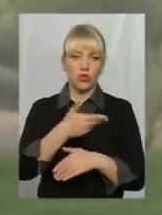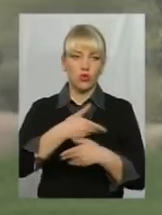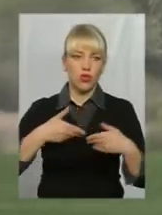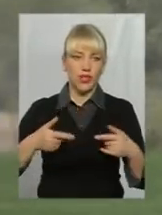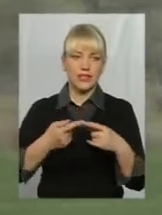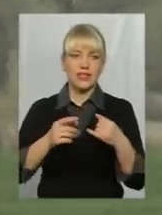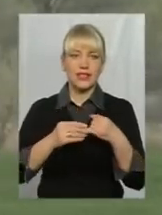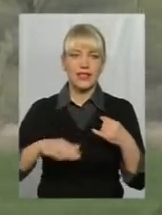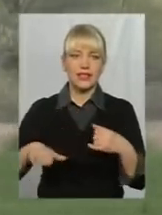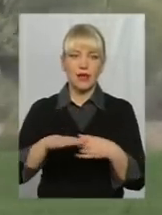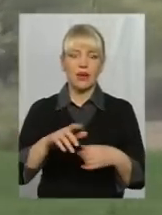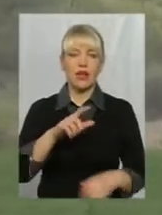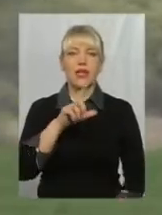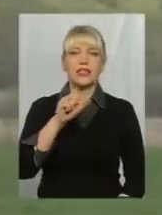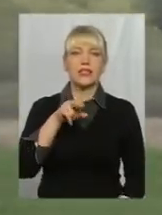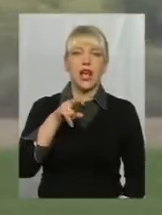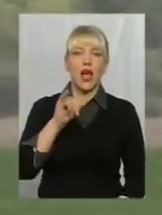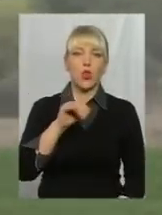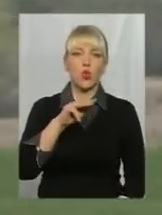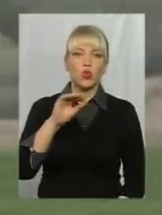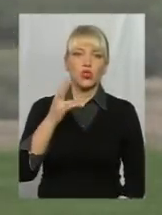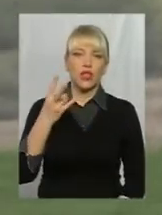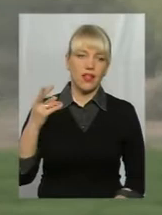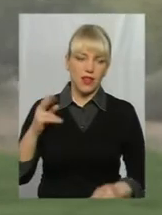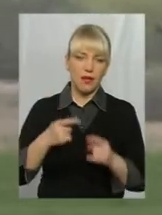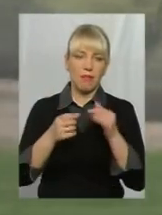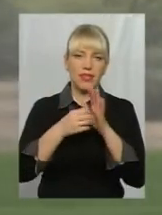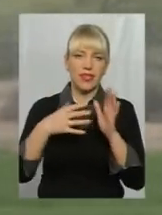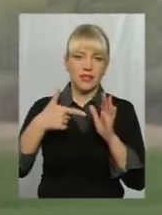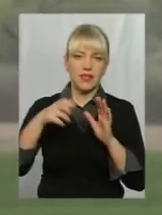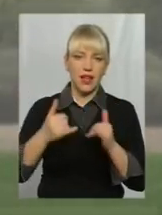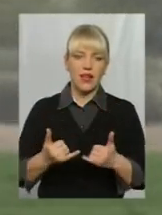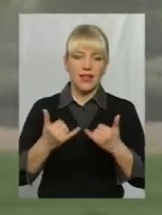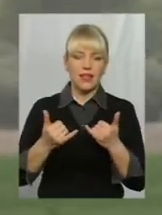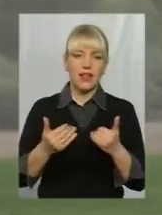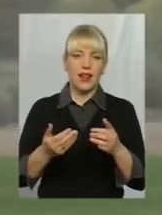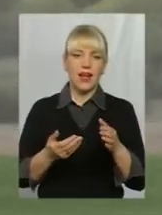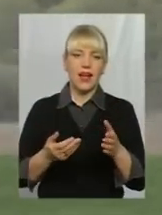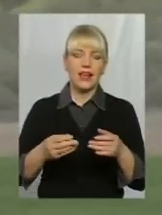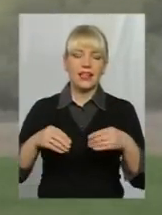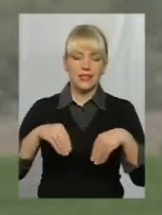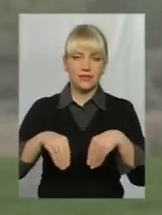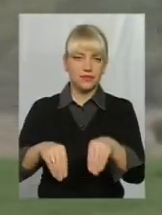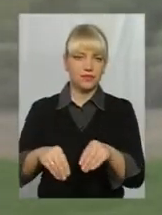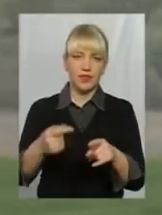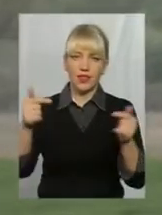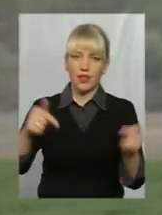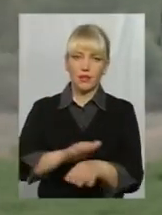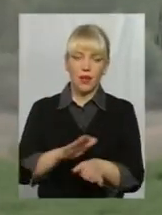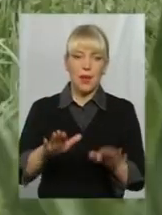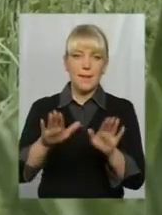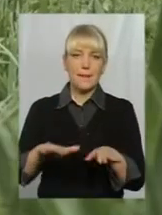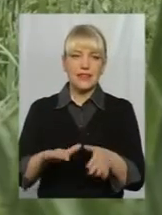Це землі залуження, вздовж Південного Бугу – 15 гектарів. Для землеробства непридатні. Місцева спілка мисливців